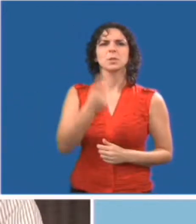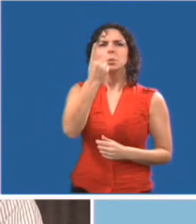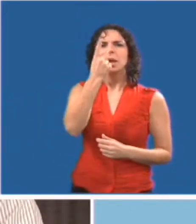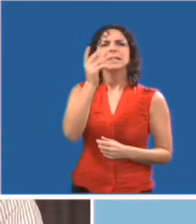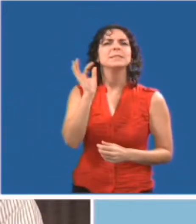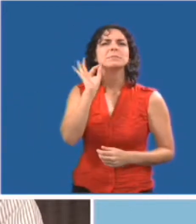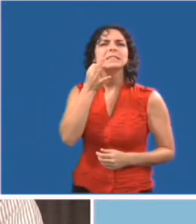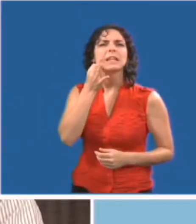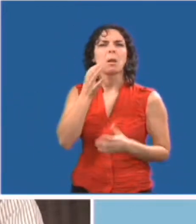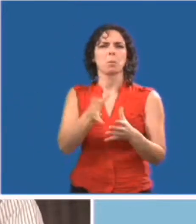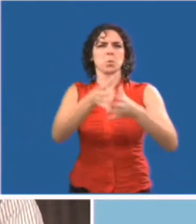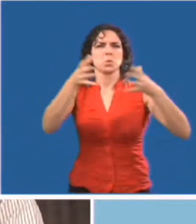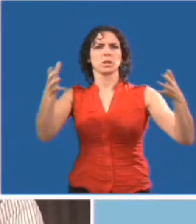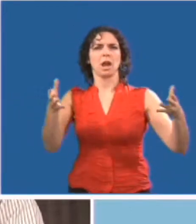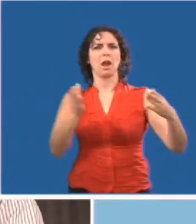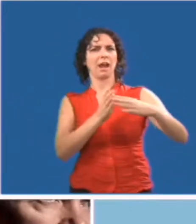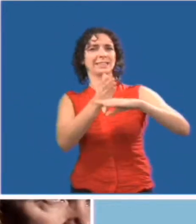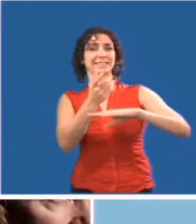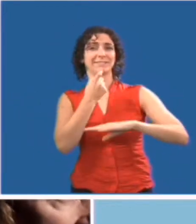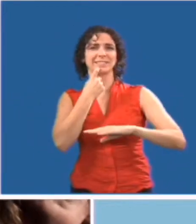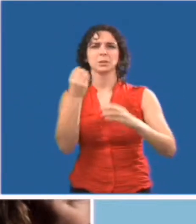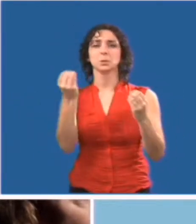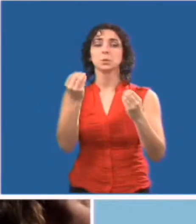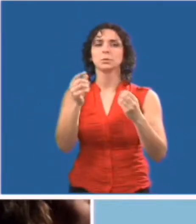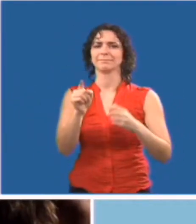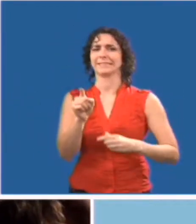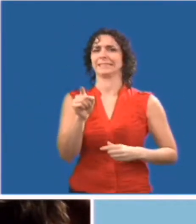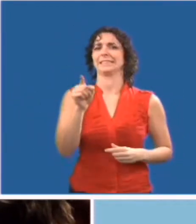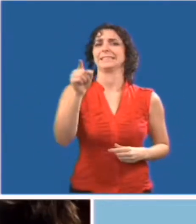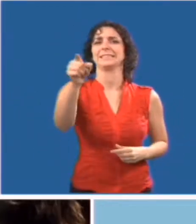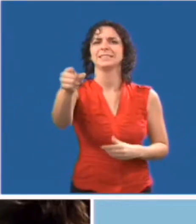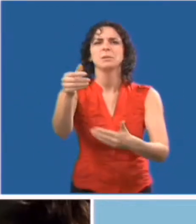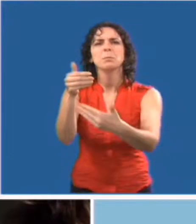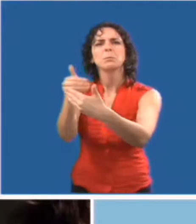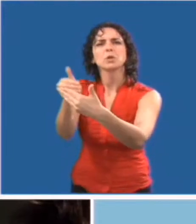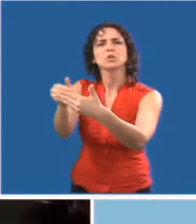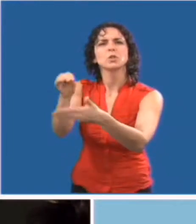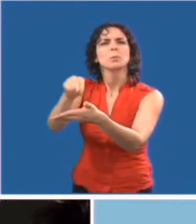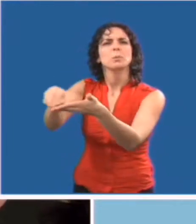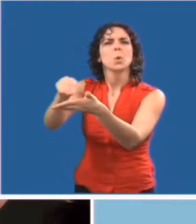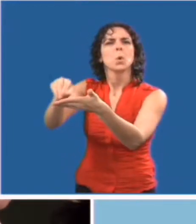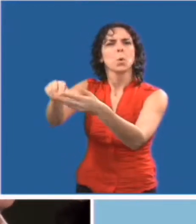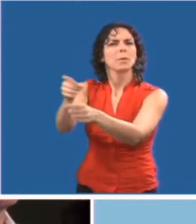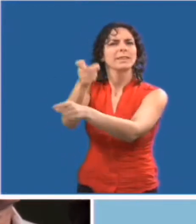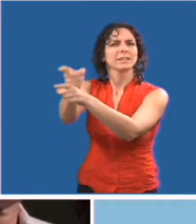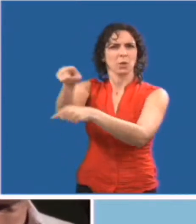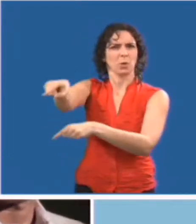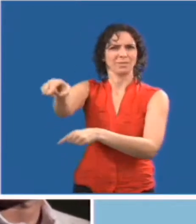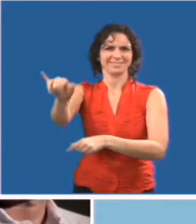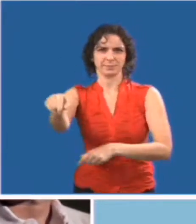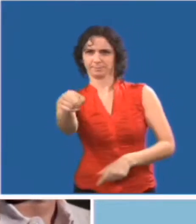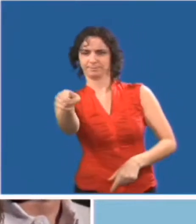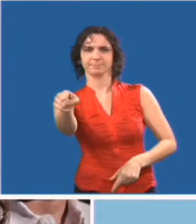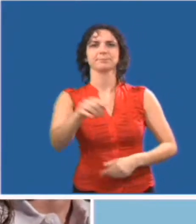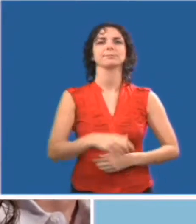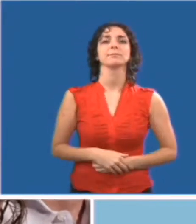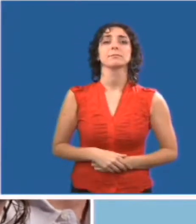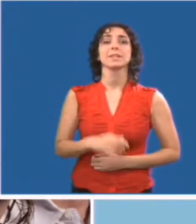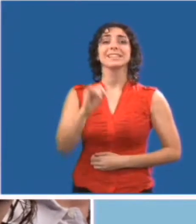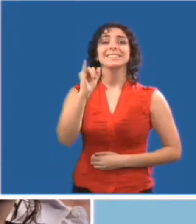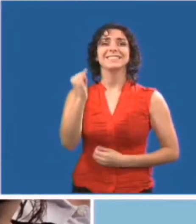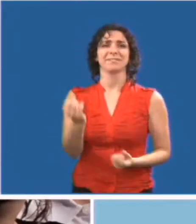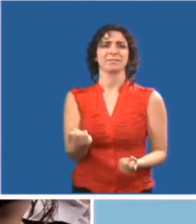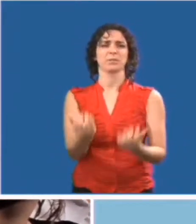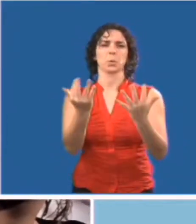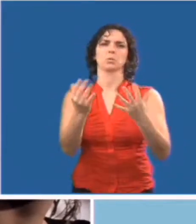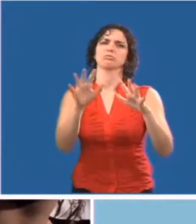facile est située un peu plus loin dans le corridor, près du bureau de la direction. En cas d'alerte d'incendie, restez